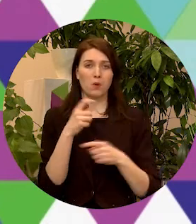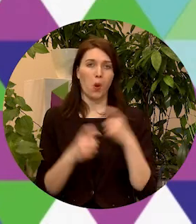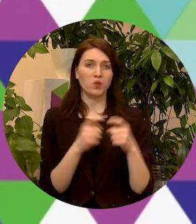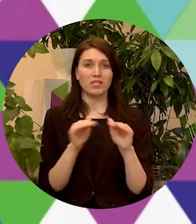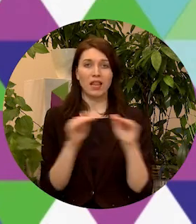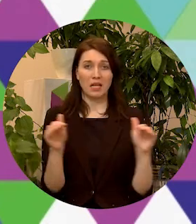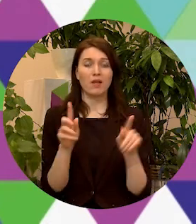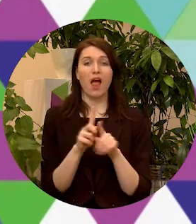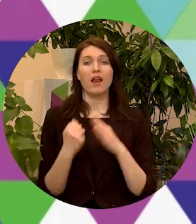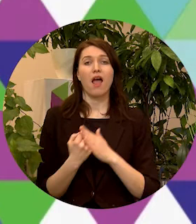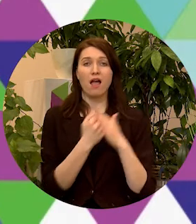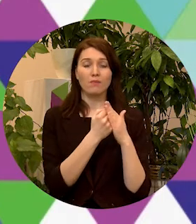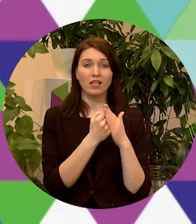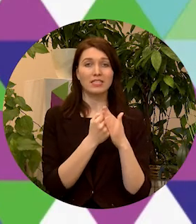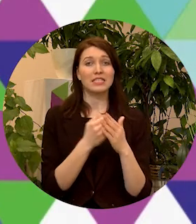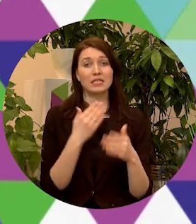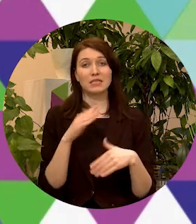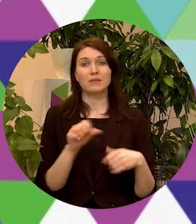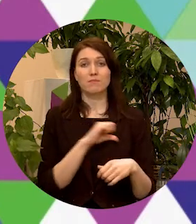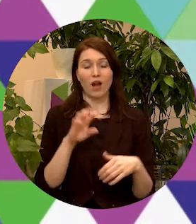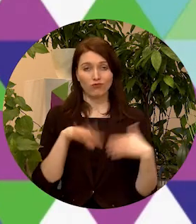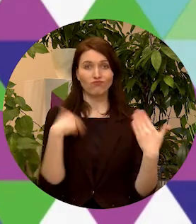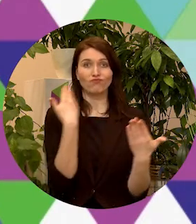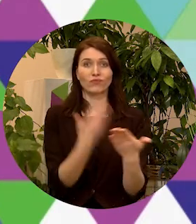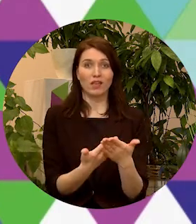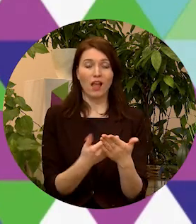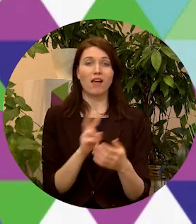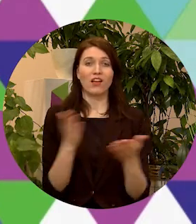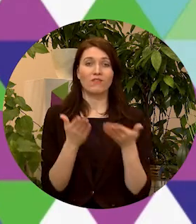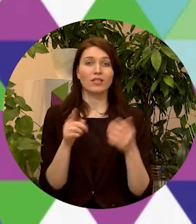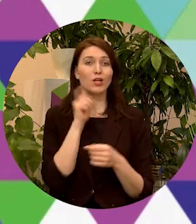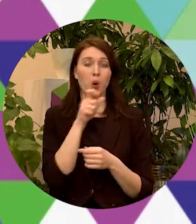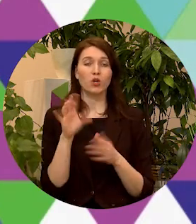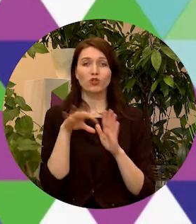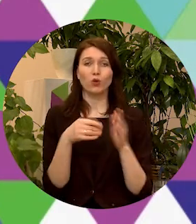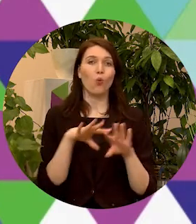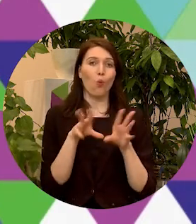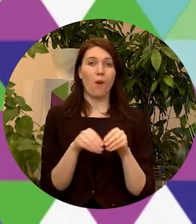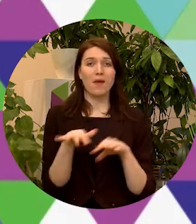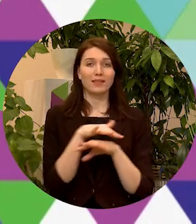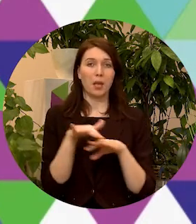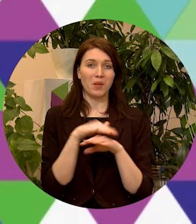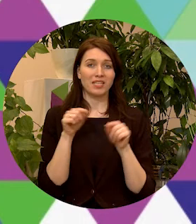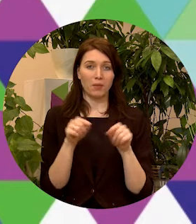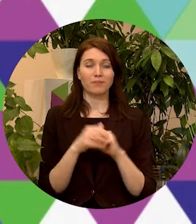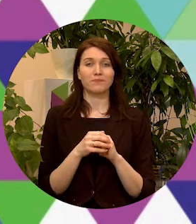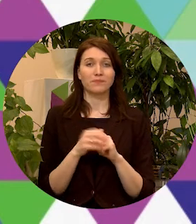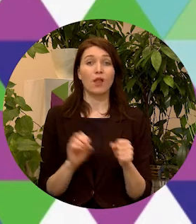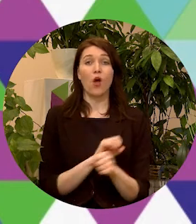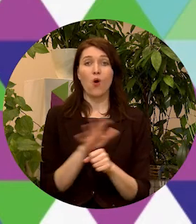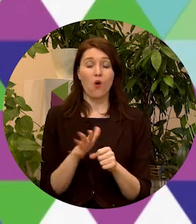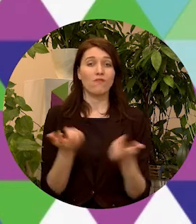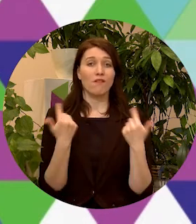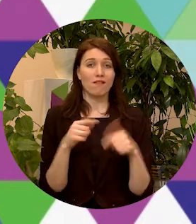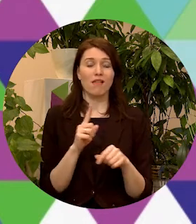kā arī atbalstīsim iniciatīvas, kas veicinās jauniešu iekļaušanos kopējā sabiedrībā. Pandēmijas laiks ir